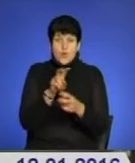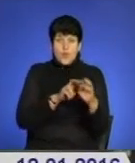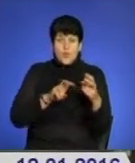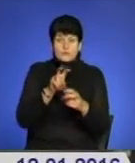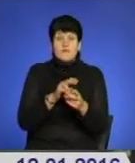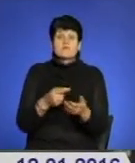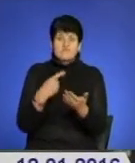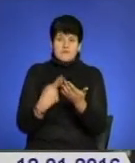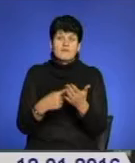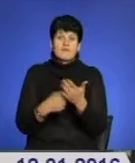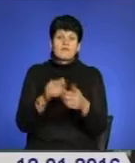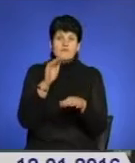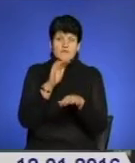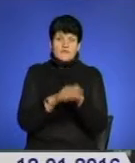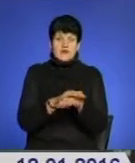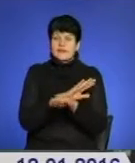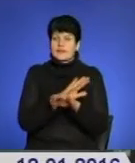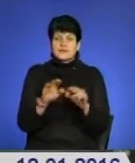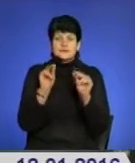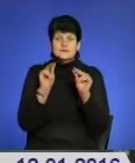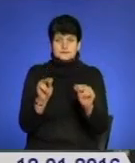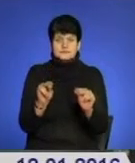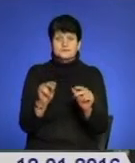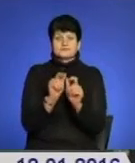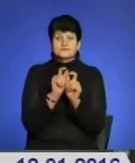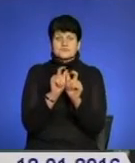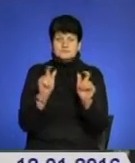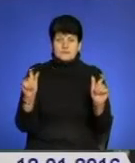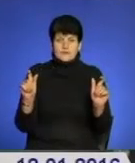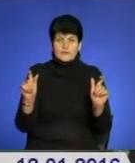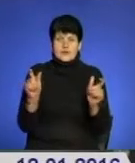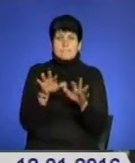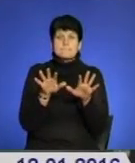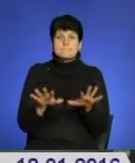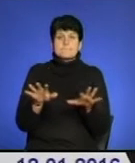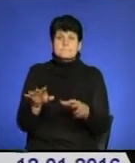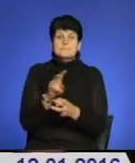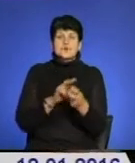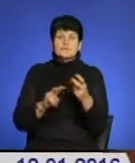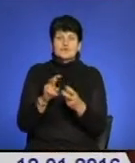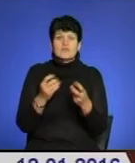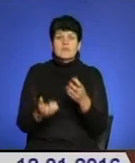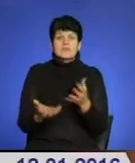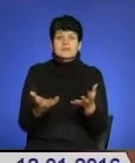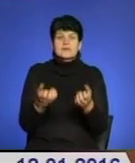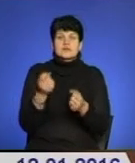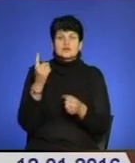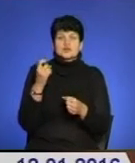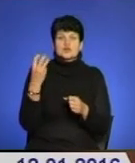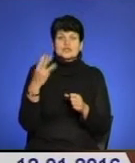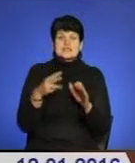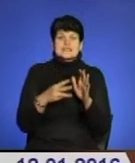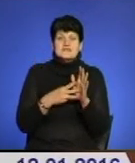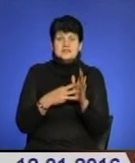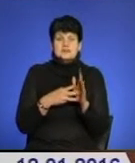підтверджено абсолютно нелегальність даних закладів. З місць обшуків вилучено 138 одиниць з комп'ютерної